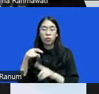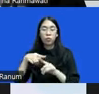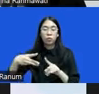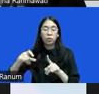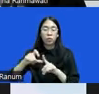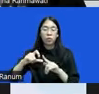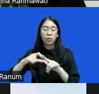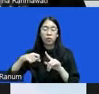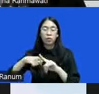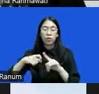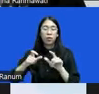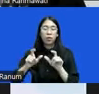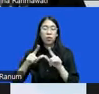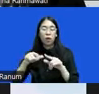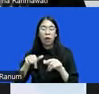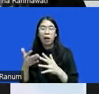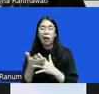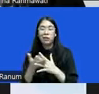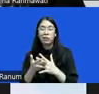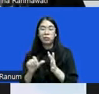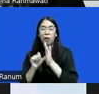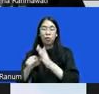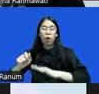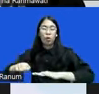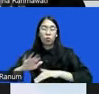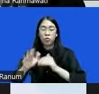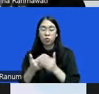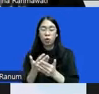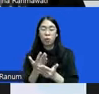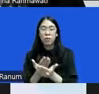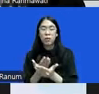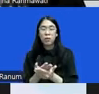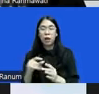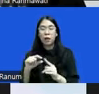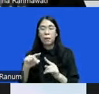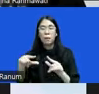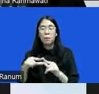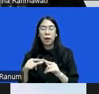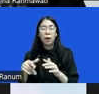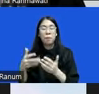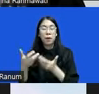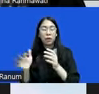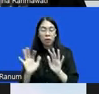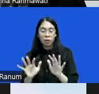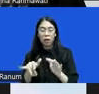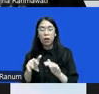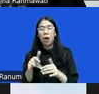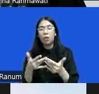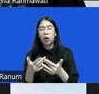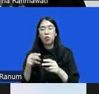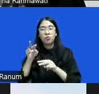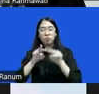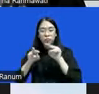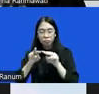bantuan hukum tidak semua bisa mengajukan perperadilan bahkan tidak ada pemeriksaan kalau gak melakukan